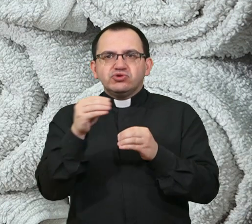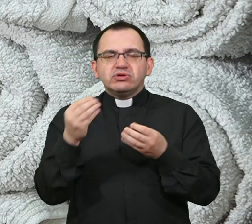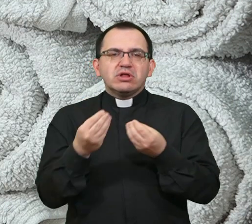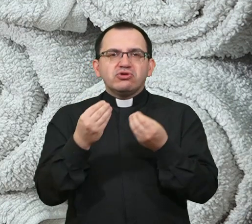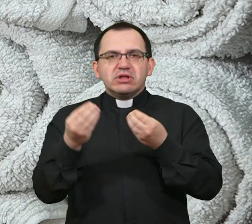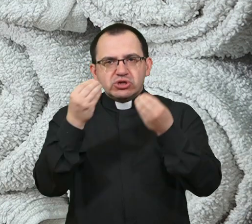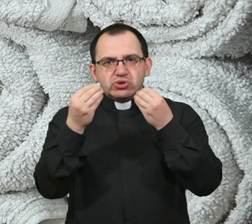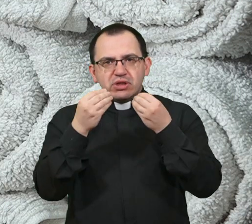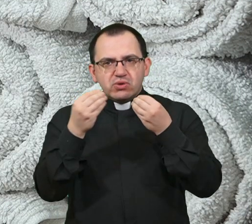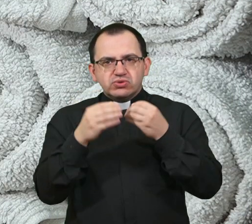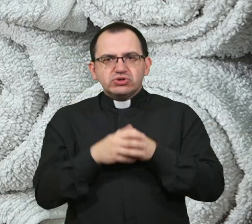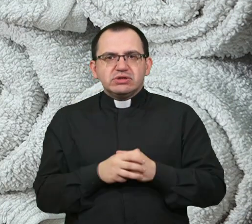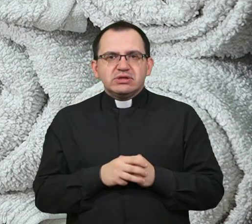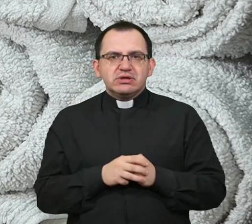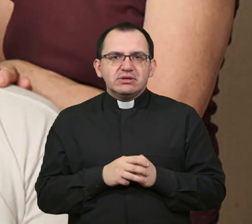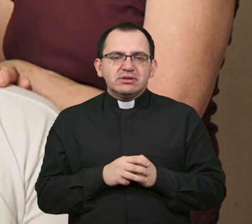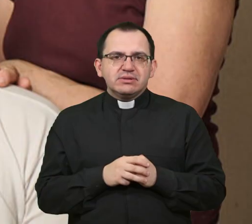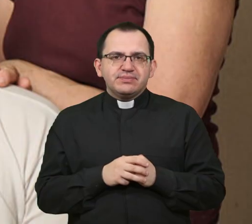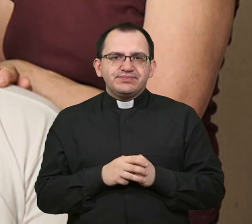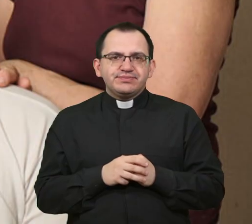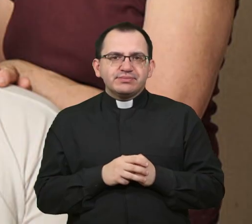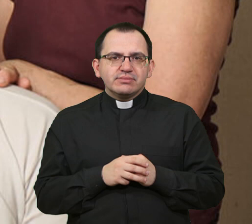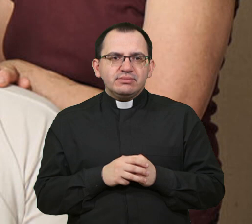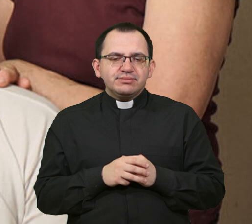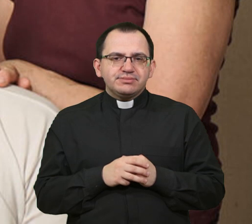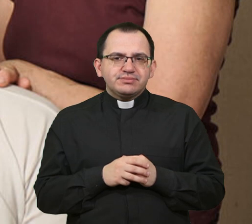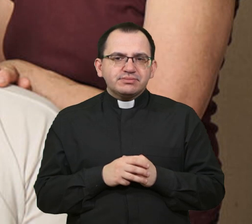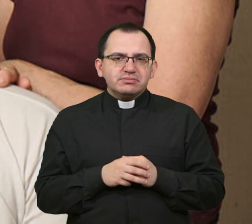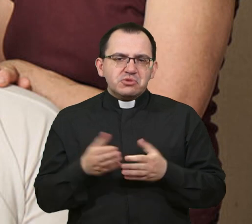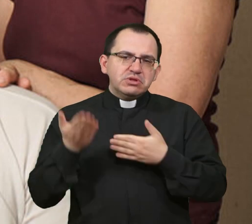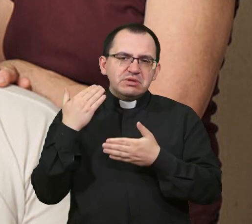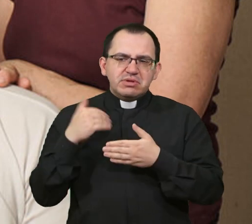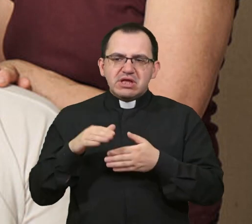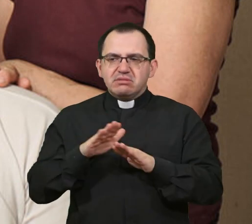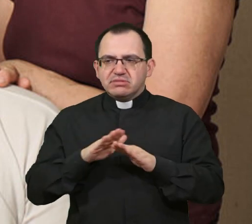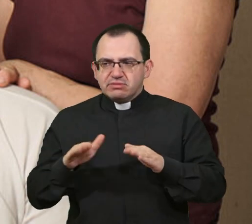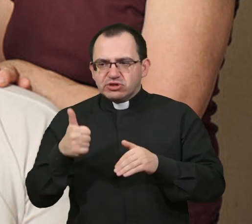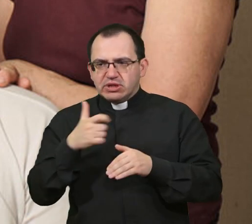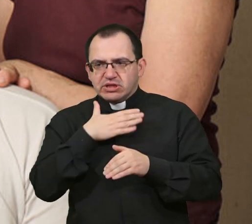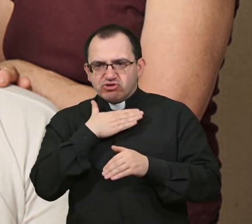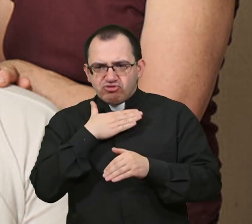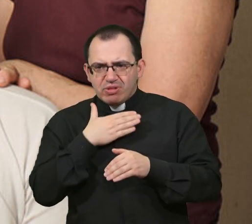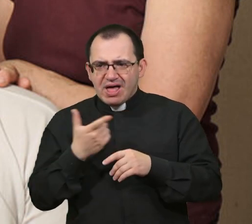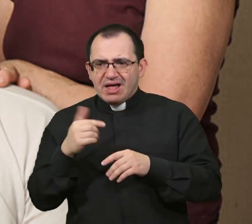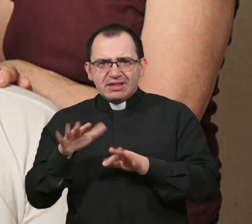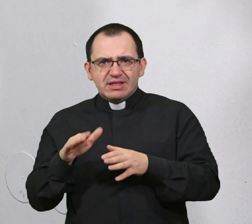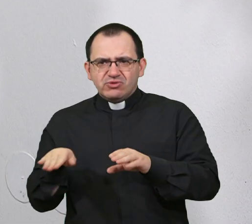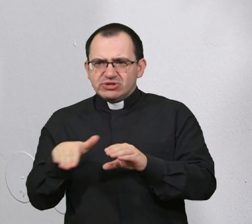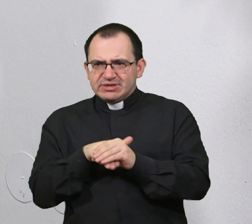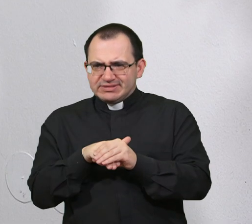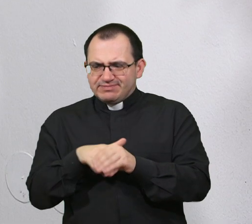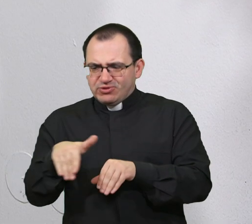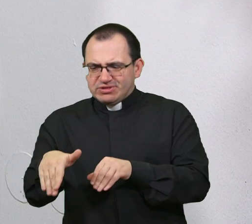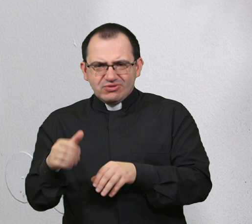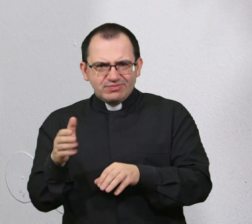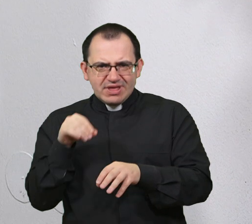svojih zanimanja koje su završili, ali u tim zanimanjima nisu mogli